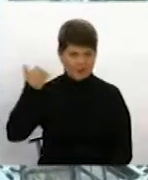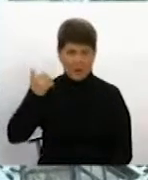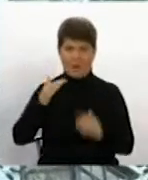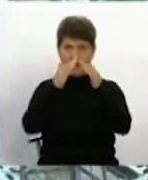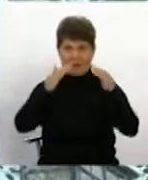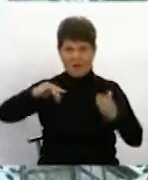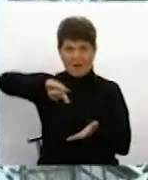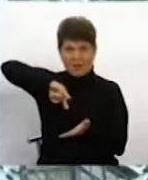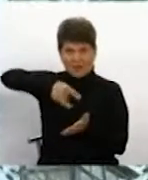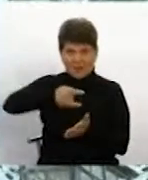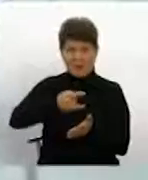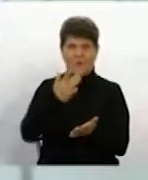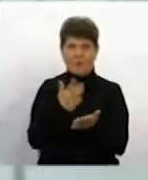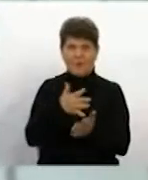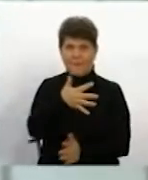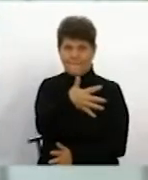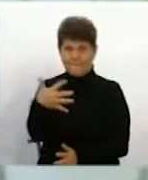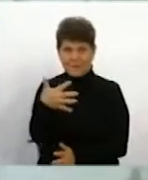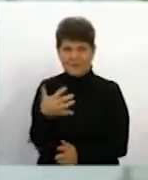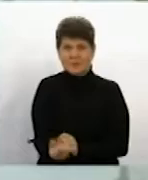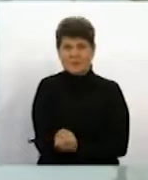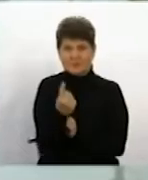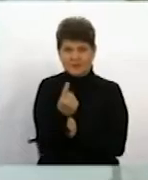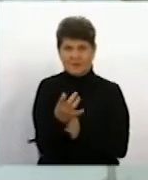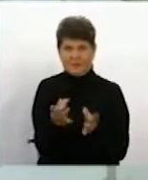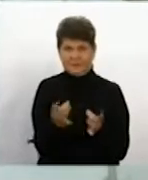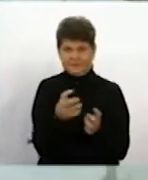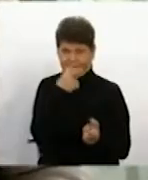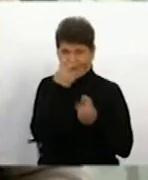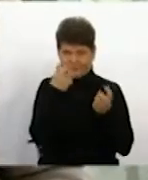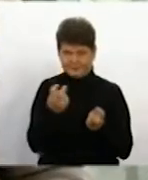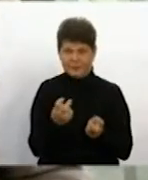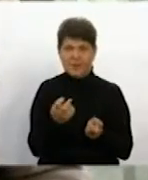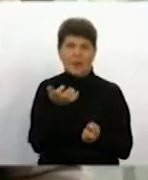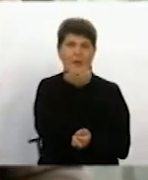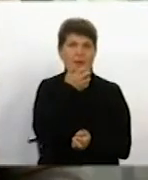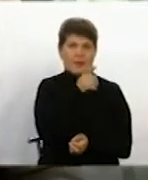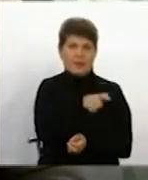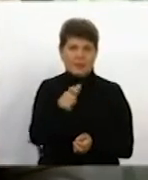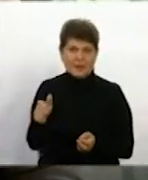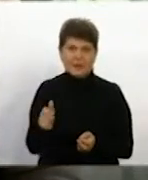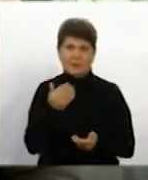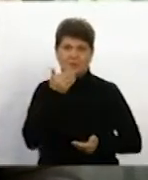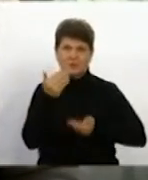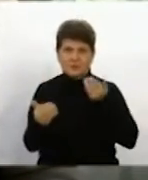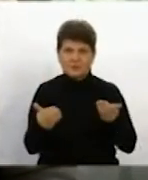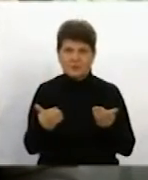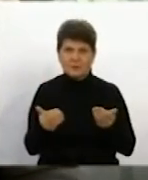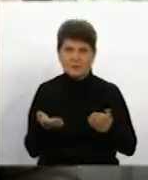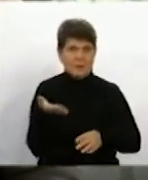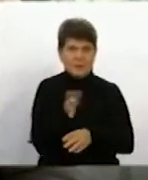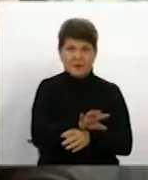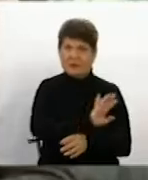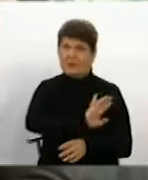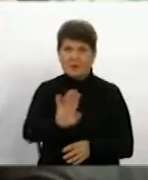знаходиться на останньому поверсі п'ятиповерхівки, з'явилася пліснява. Тепломережа, до якої звертала, зробила не припис, а порекомендувала нам замінити